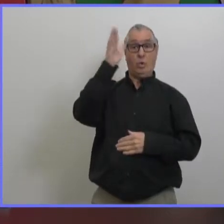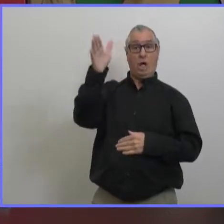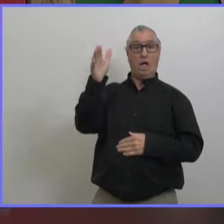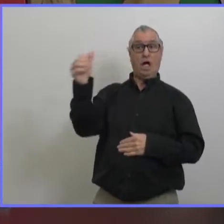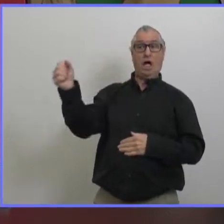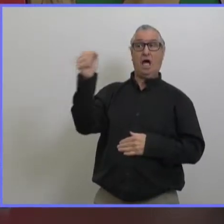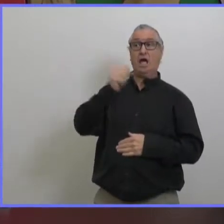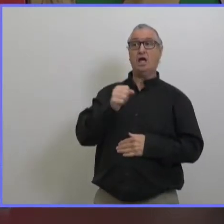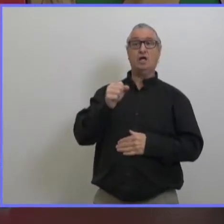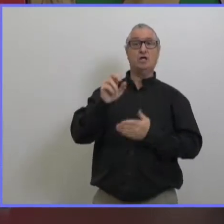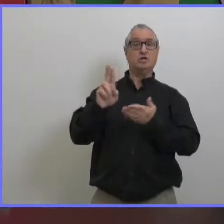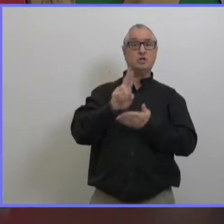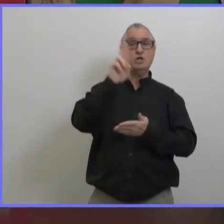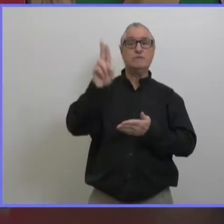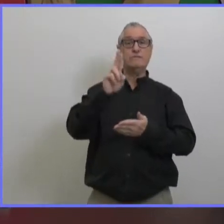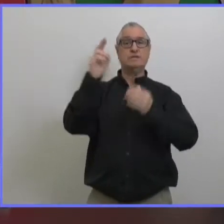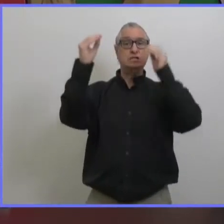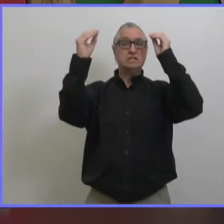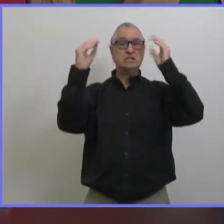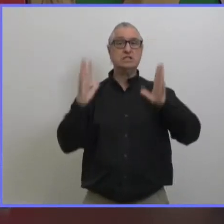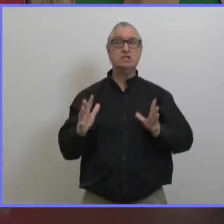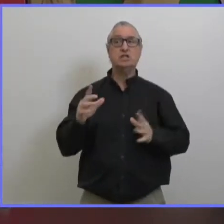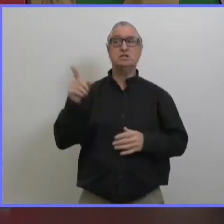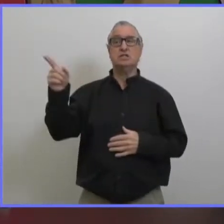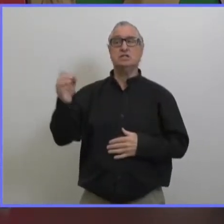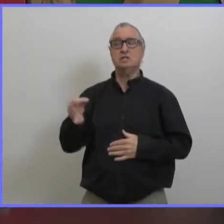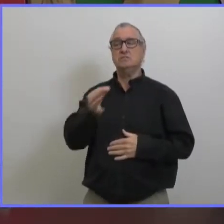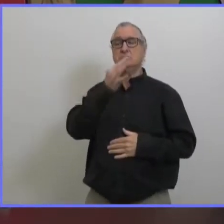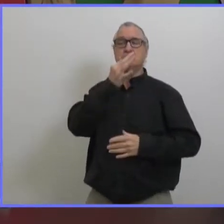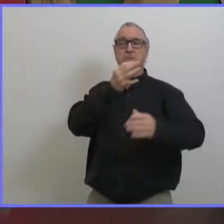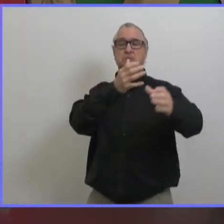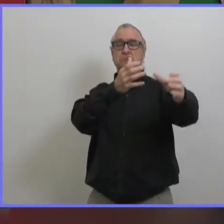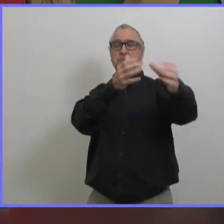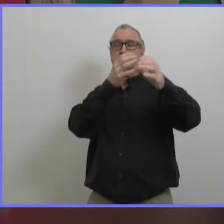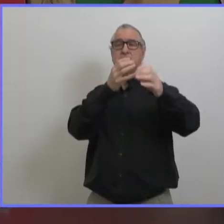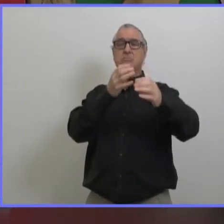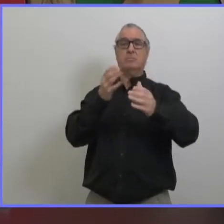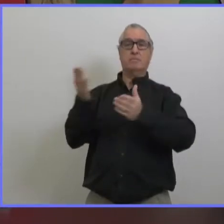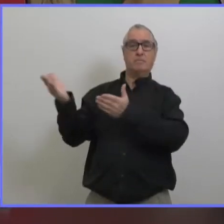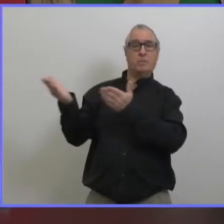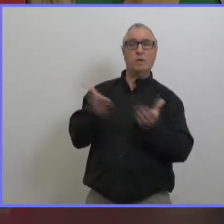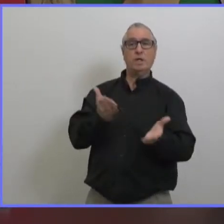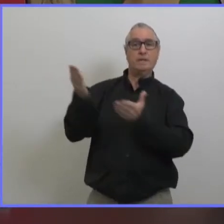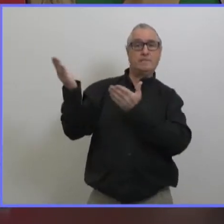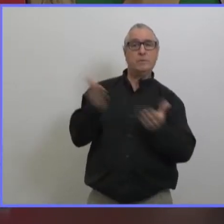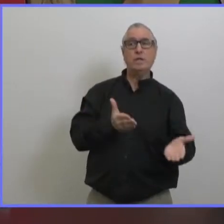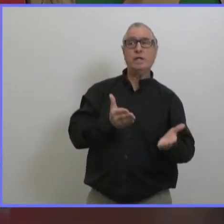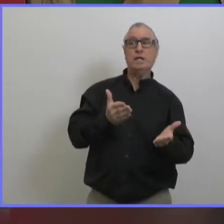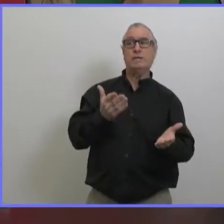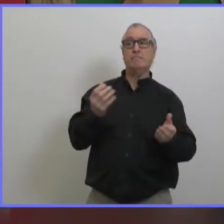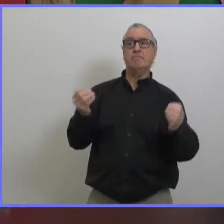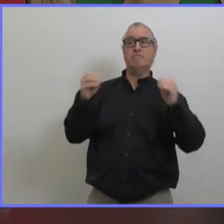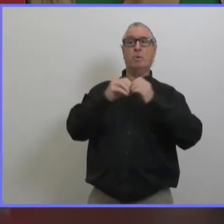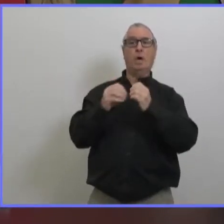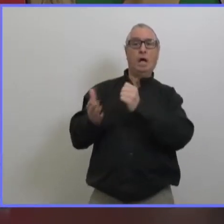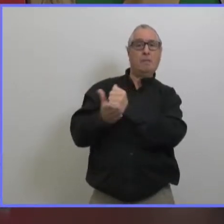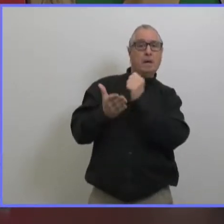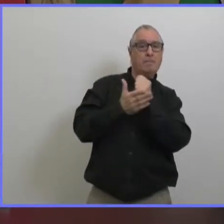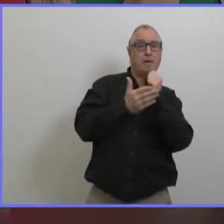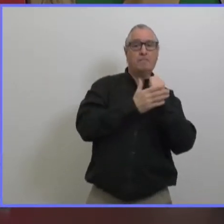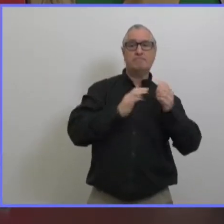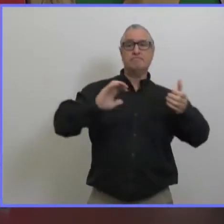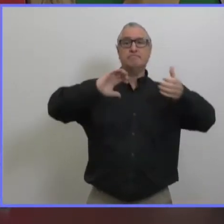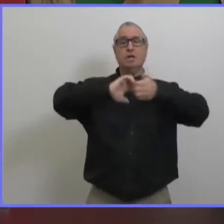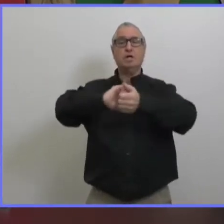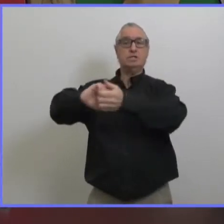experts de la communauté scientifique de l'université afin de pouvoir utiliser leur équipement par exemple est ce